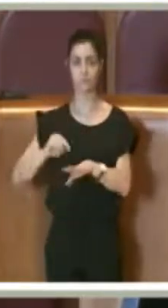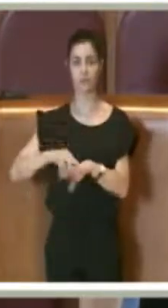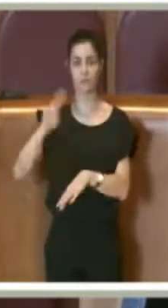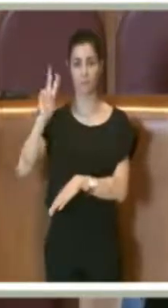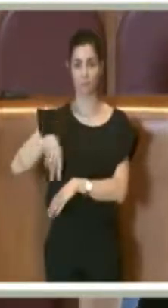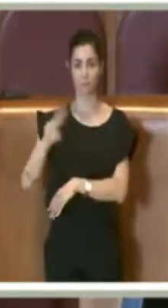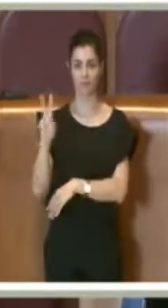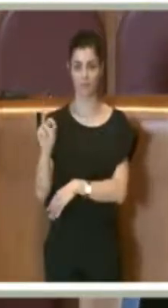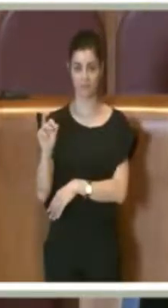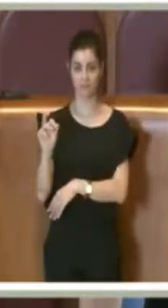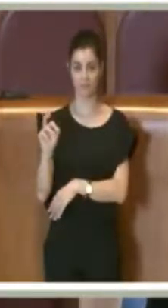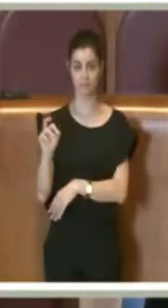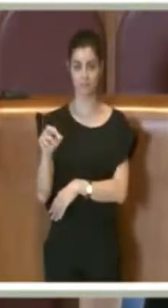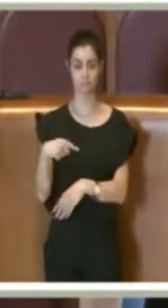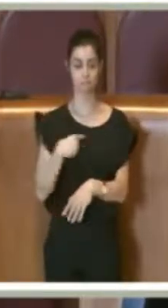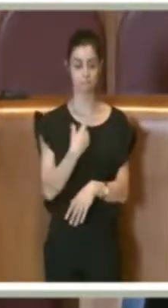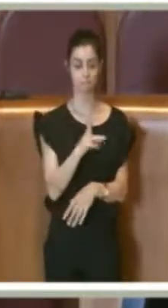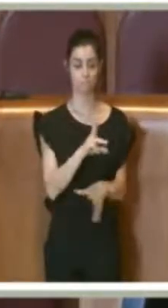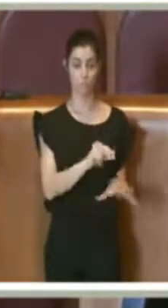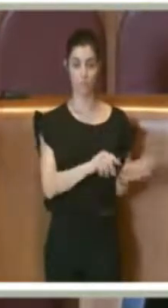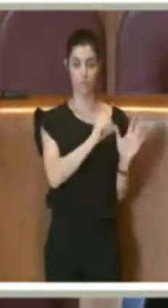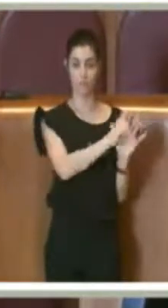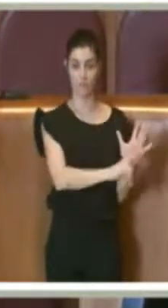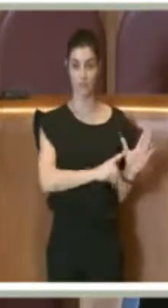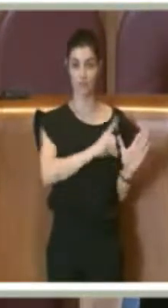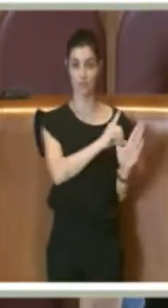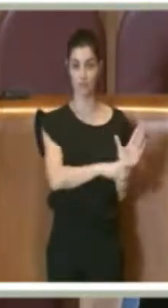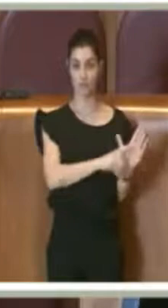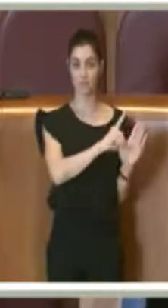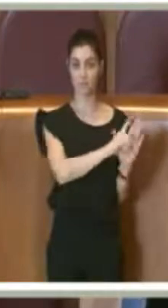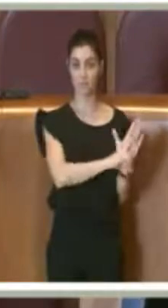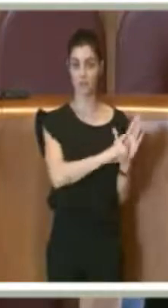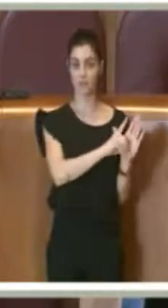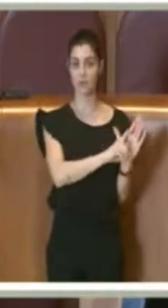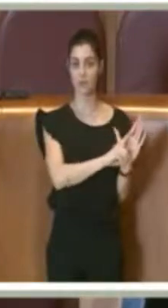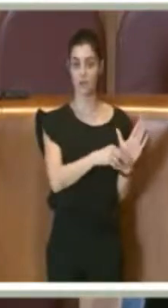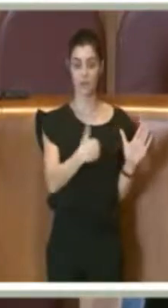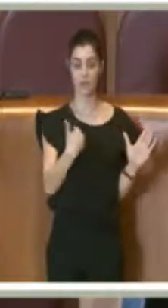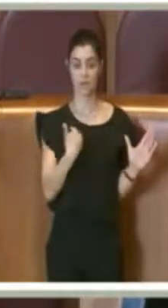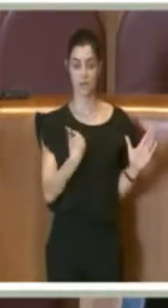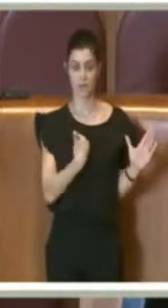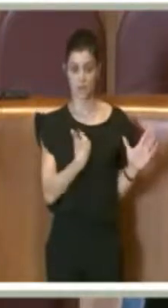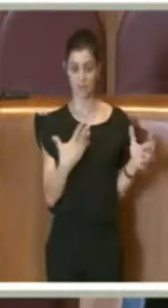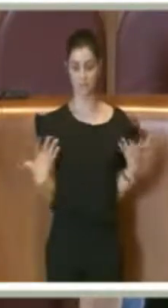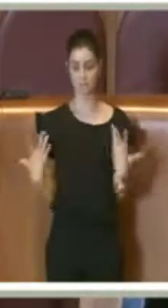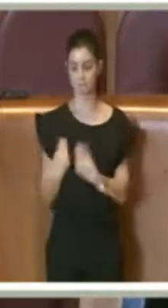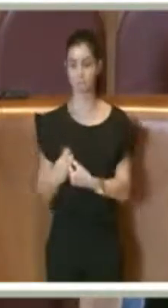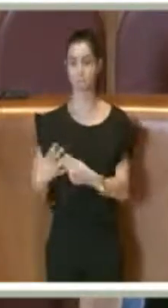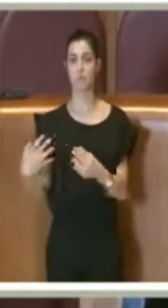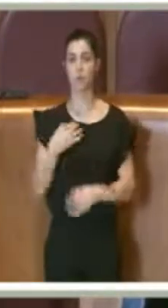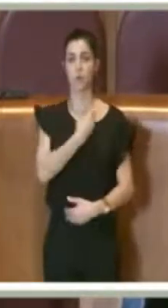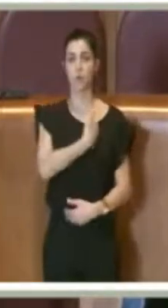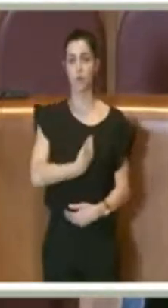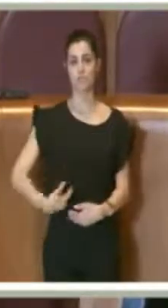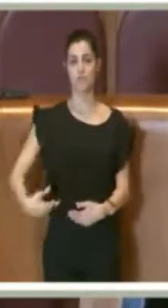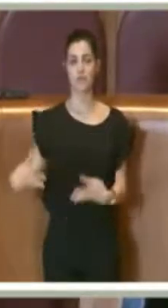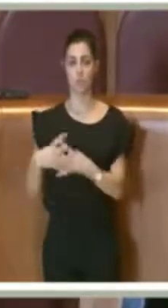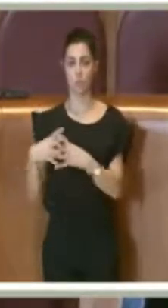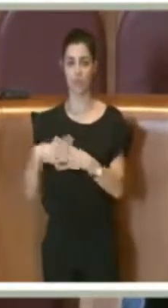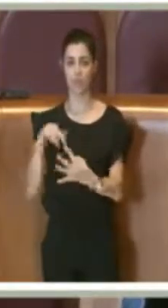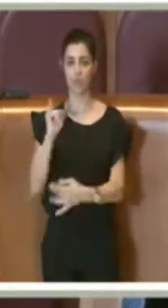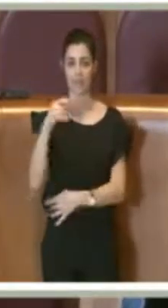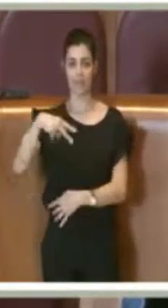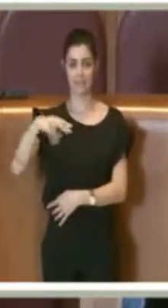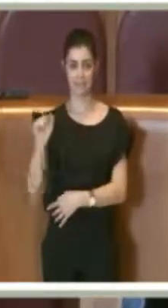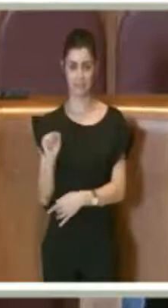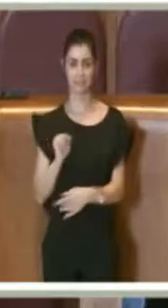Siccome questa delibera stata poi, io insieme alla consigliera Guerrini l'abbiamo protocollata